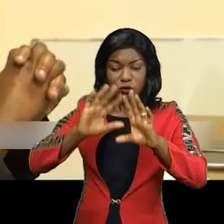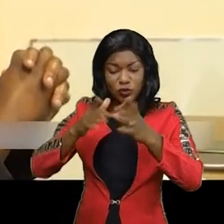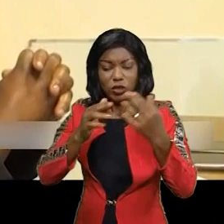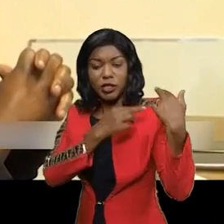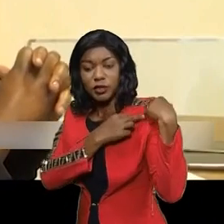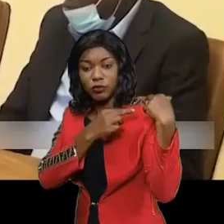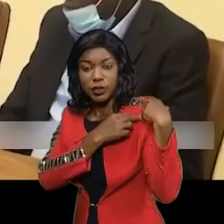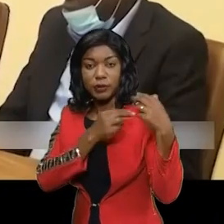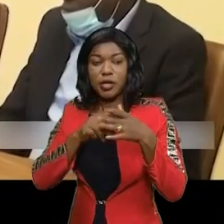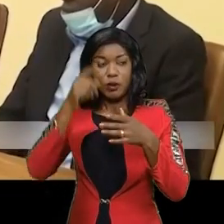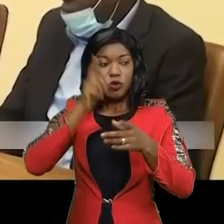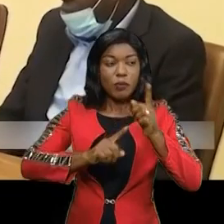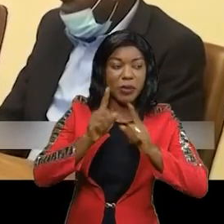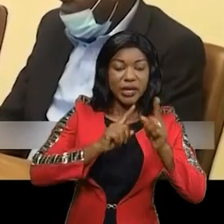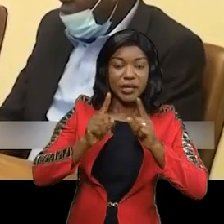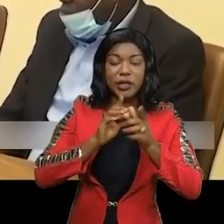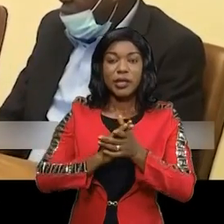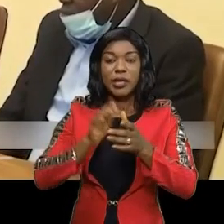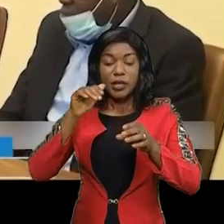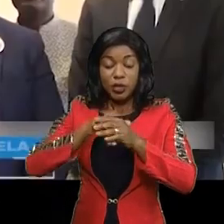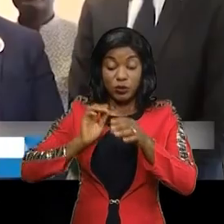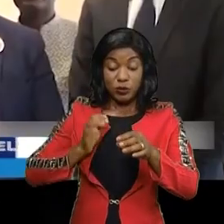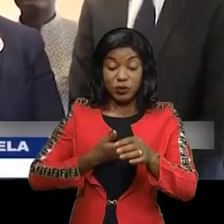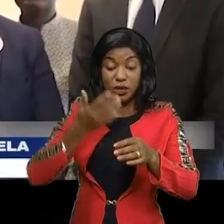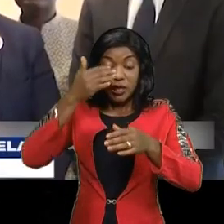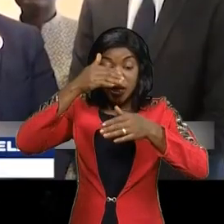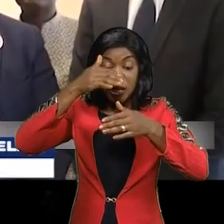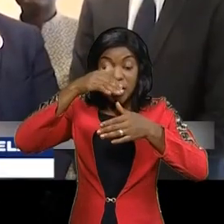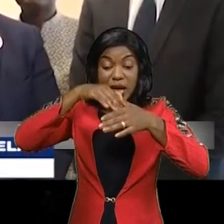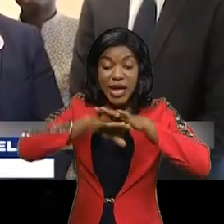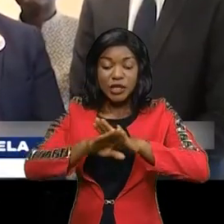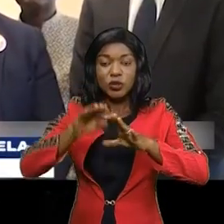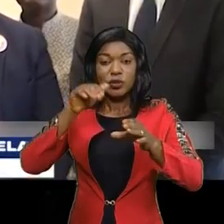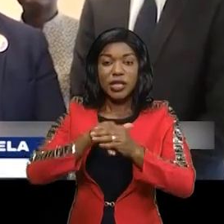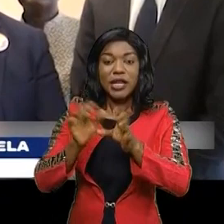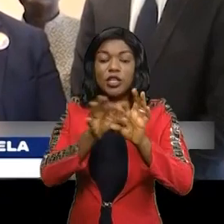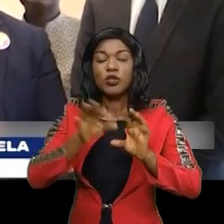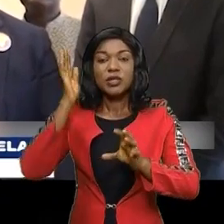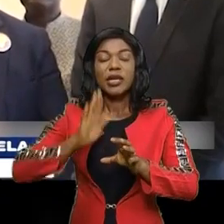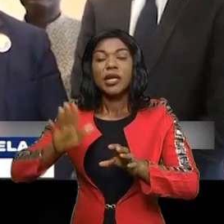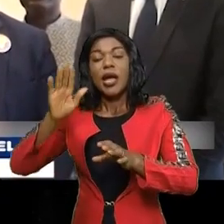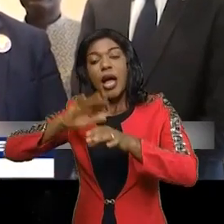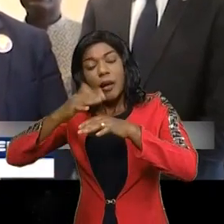autorités pour leur parler de notre adhésion à l'Union sacrée pour qu'ils aussi à l'air tout